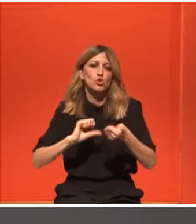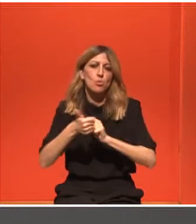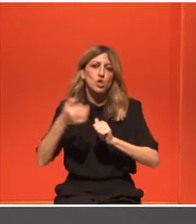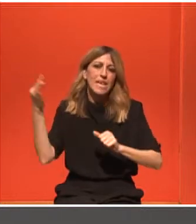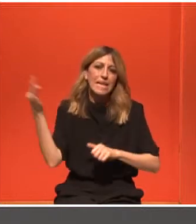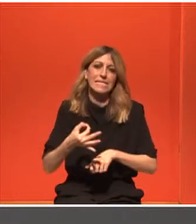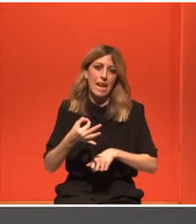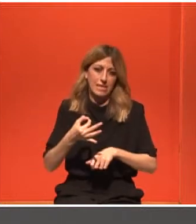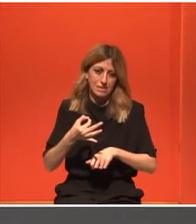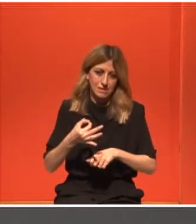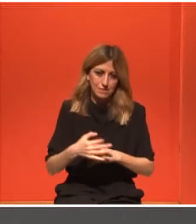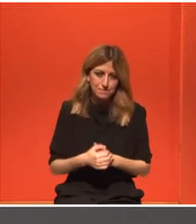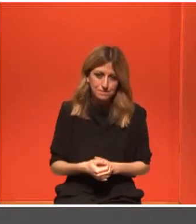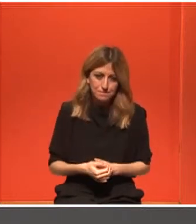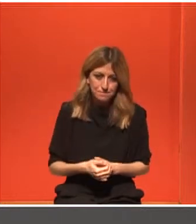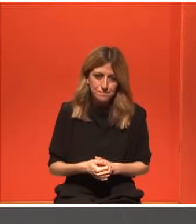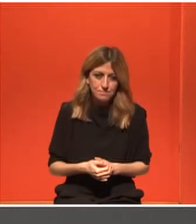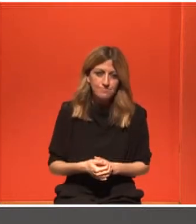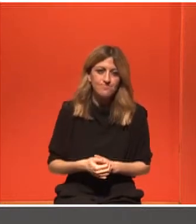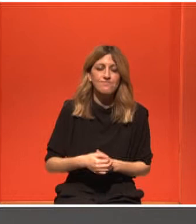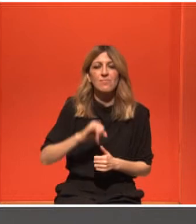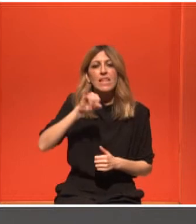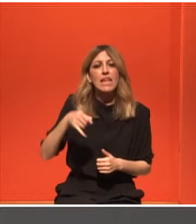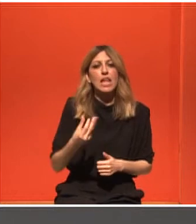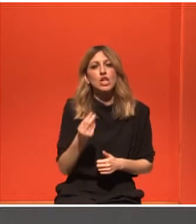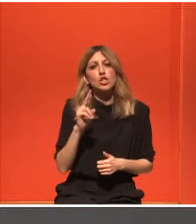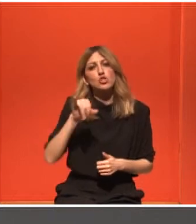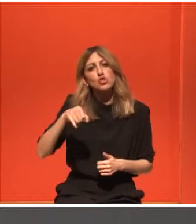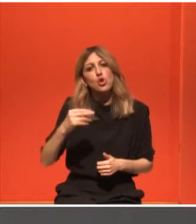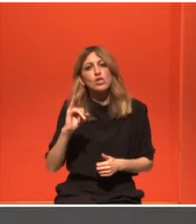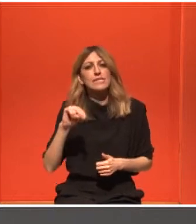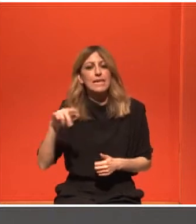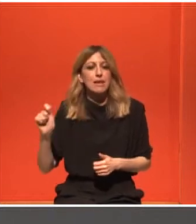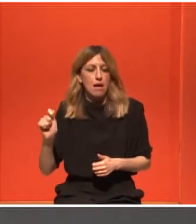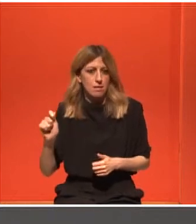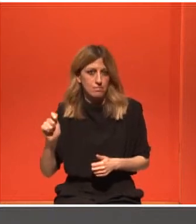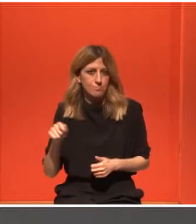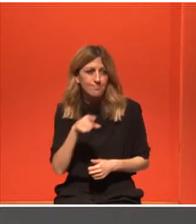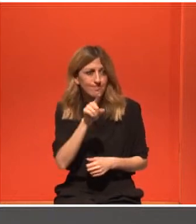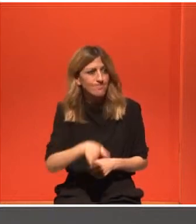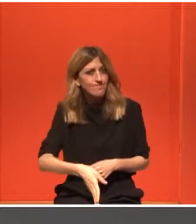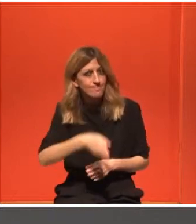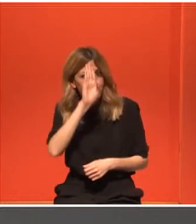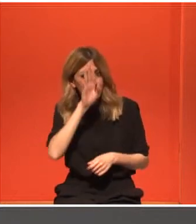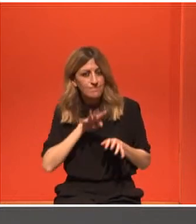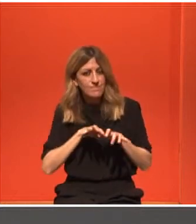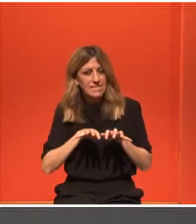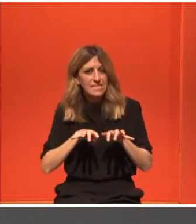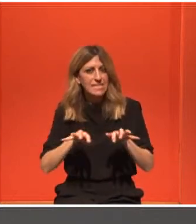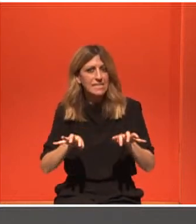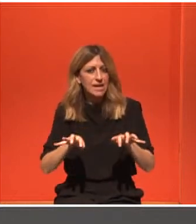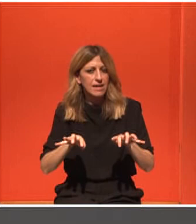Οπότε, Τζοτζίνα, είναι προφανές ότι έγινε σε μια διαφορετική ηλικία σε σχέση με την